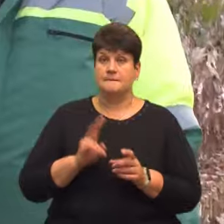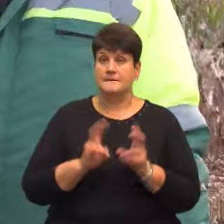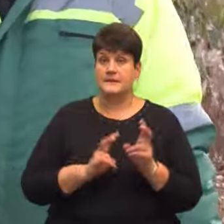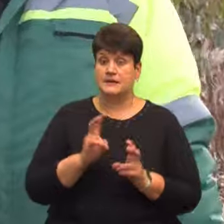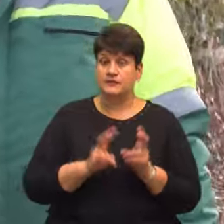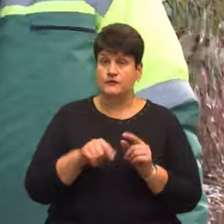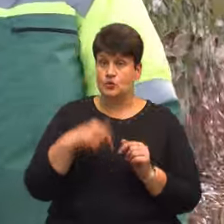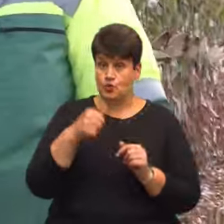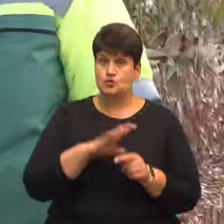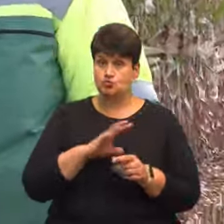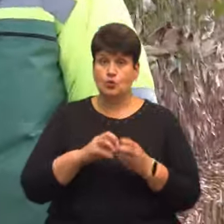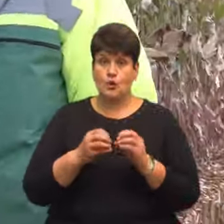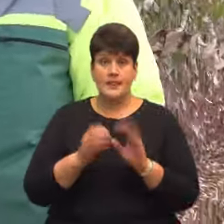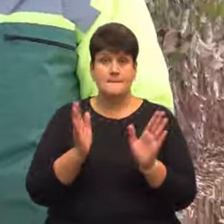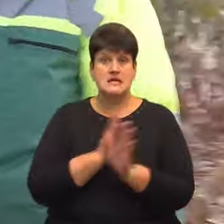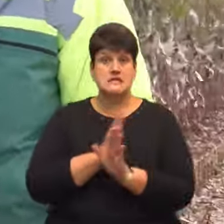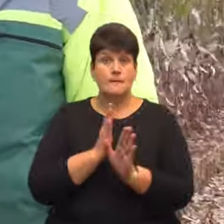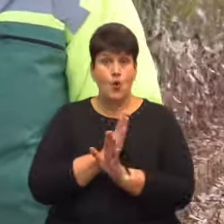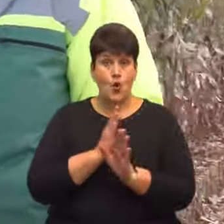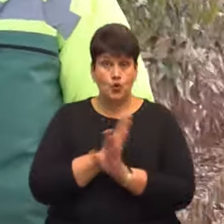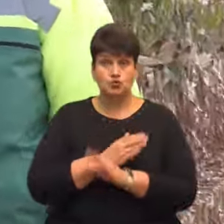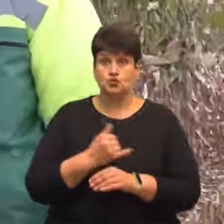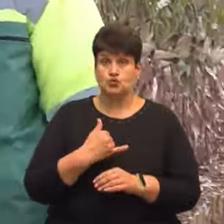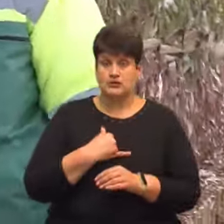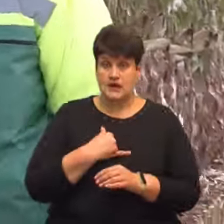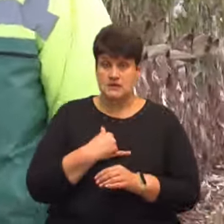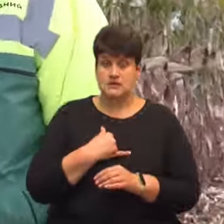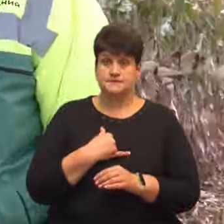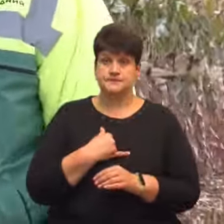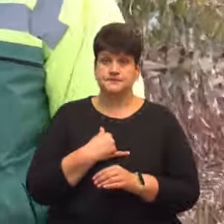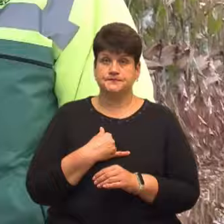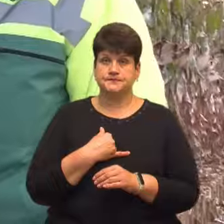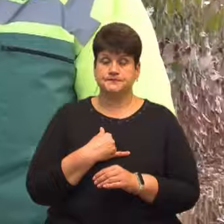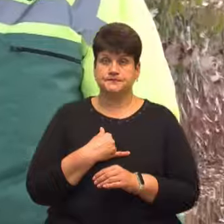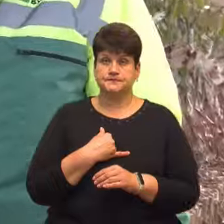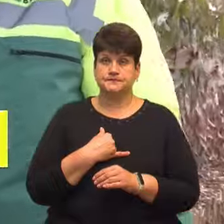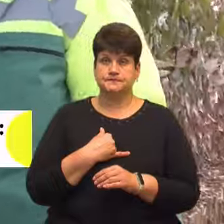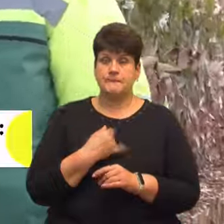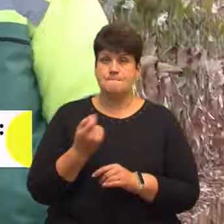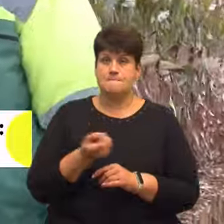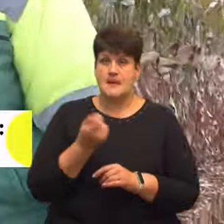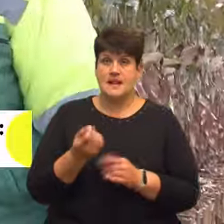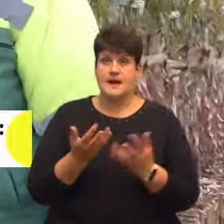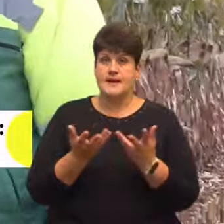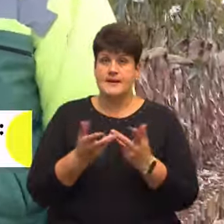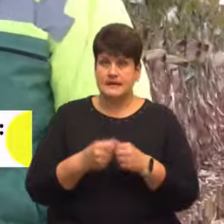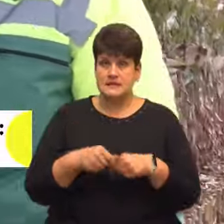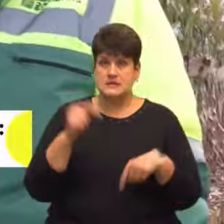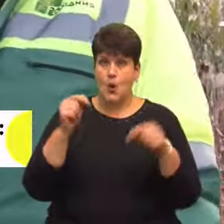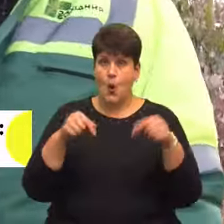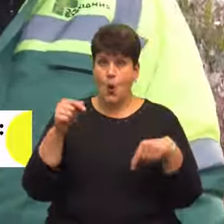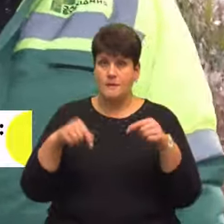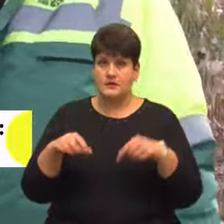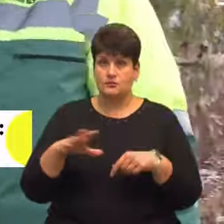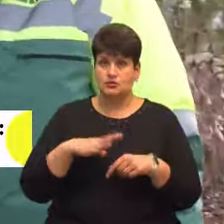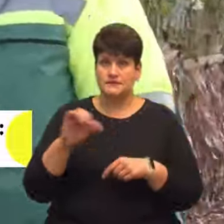були проблеми з погодою. У нас досить мала кількість опадів припала на